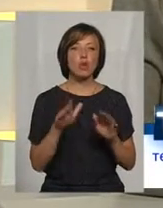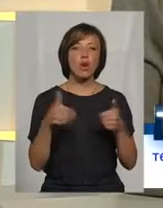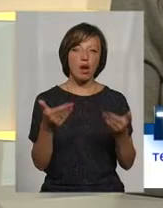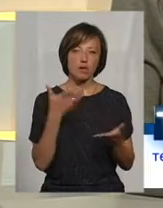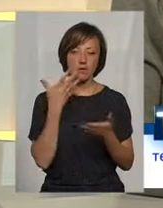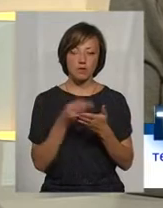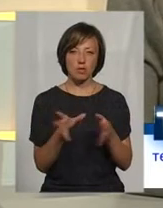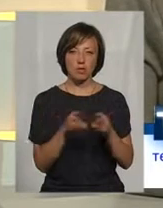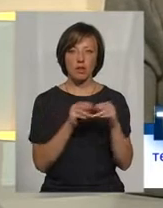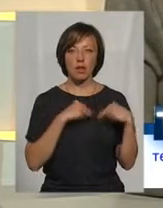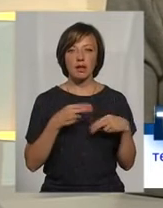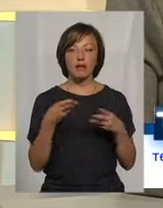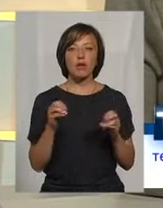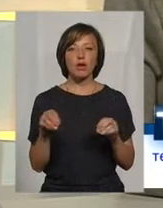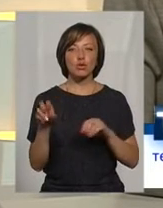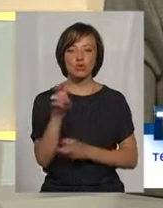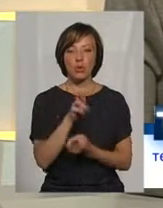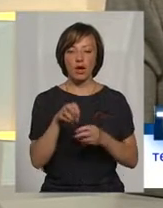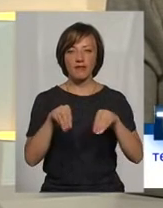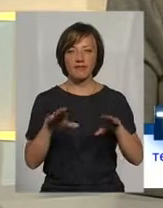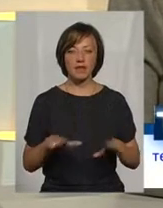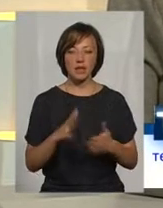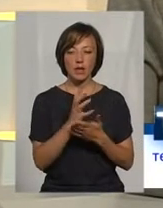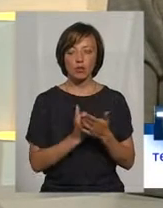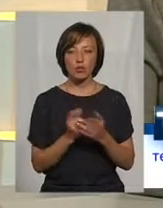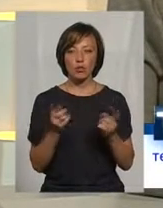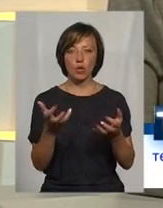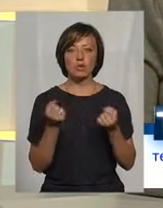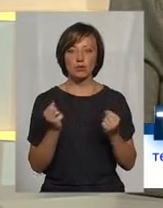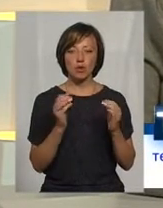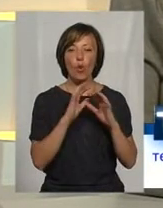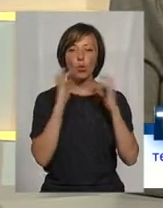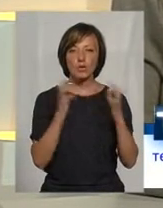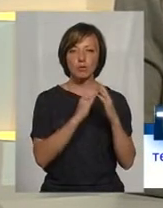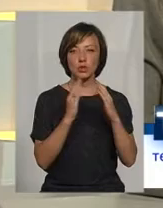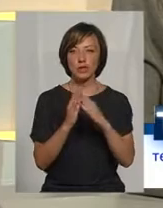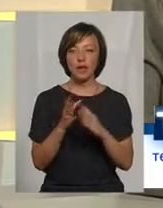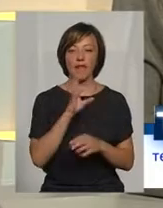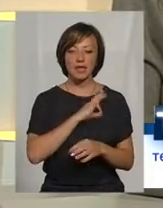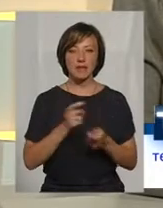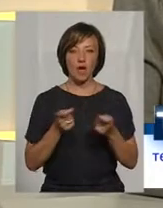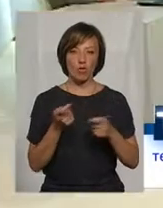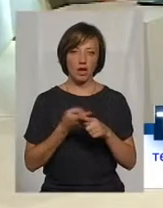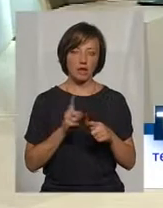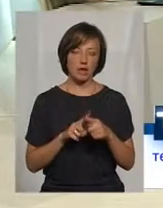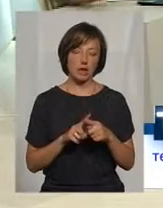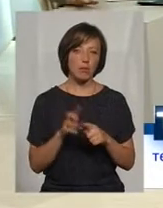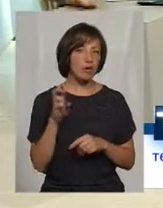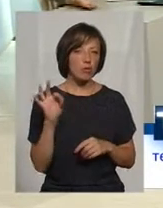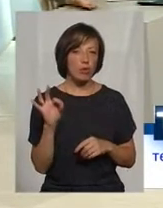своїм колегам, де шукаєте вихід для того, ресурси, для того, щоб отримувати будинків і ефективно керувати ними. Тому що